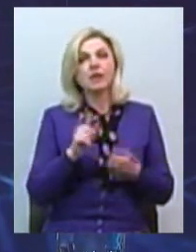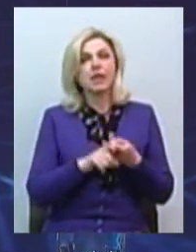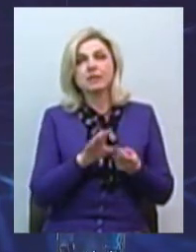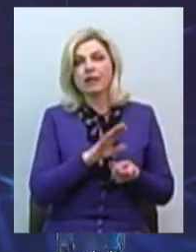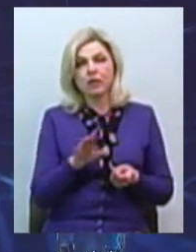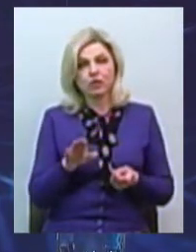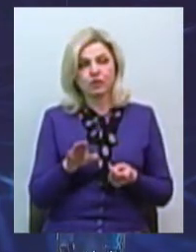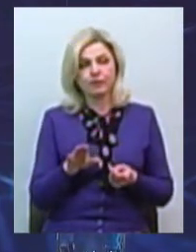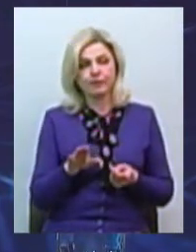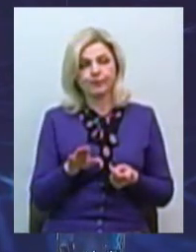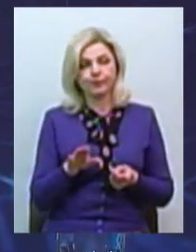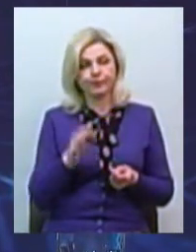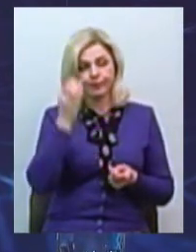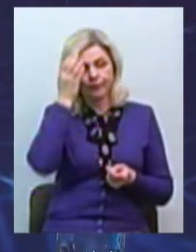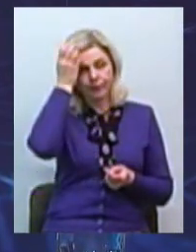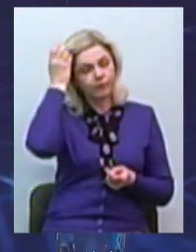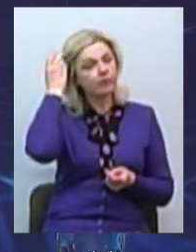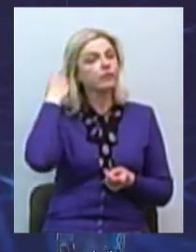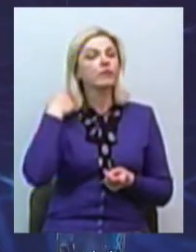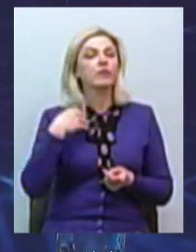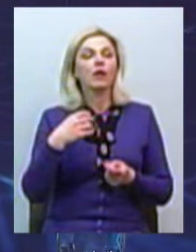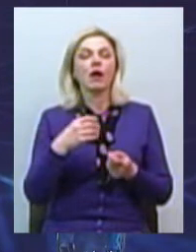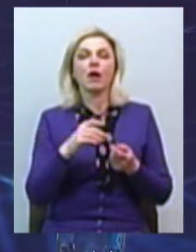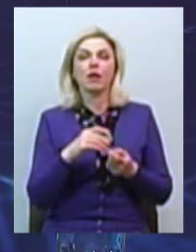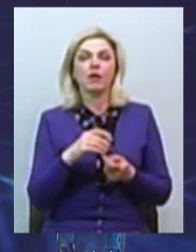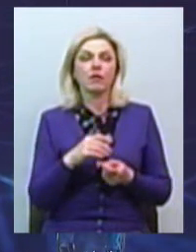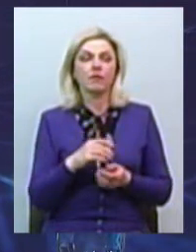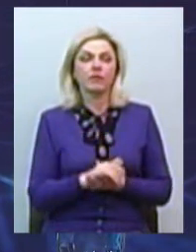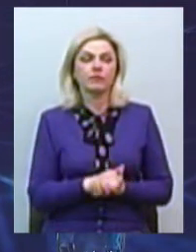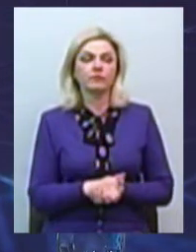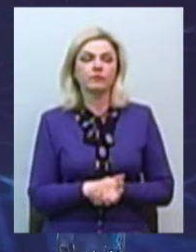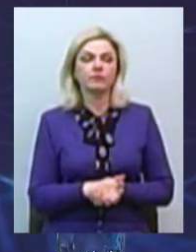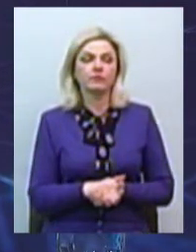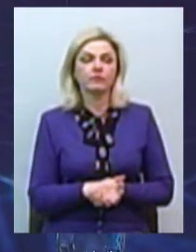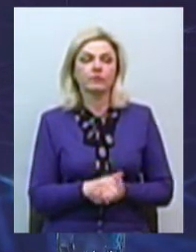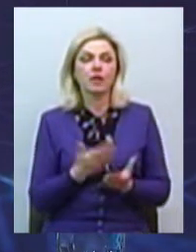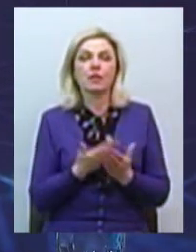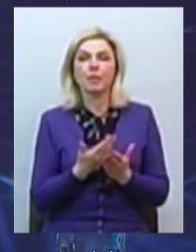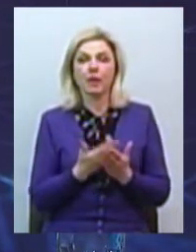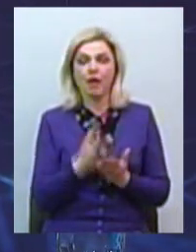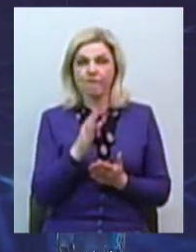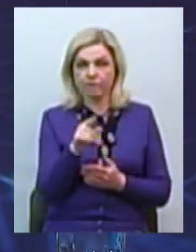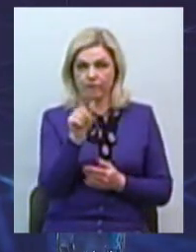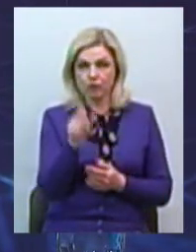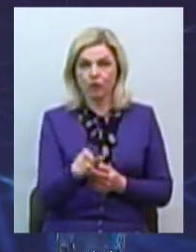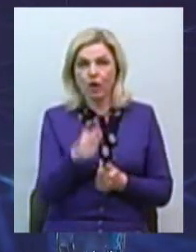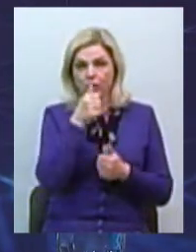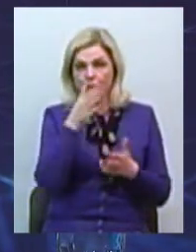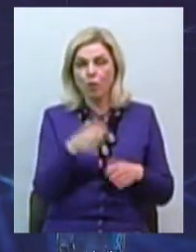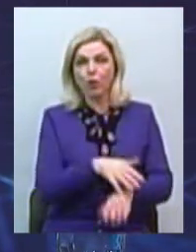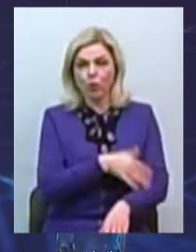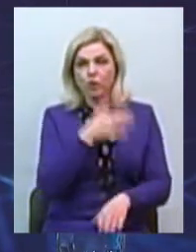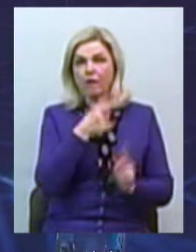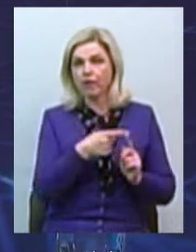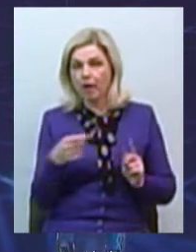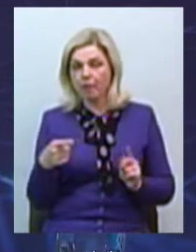сторін трудового договору, спричинене проведенням обмежувальних заходів. Наприклад, ви не можете певний тривалий час